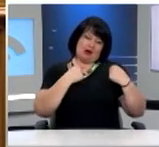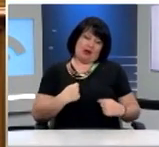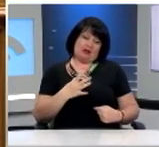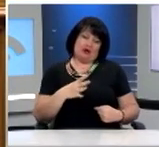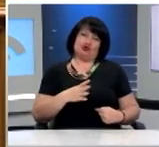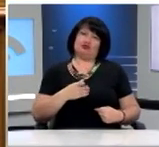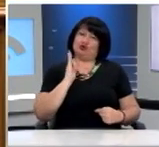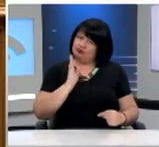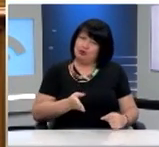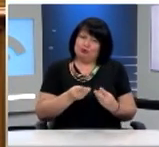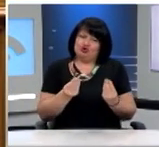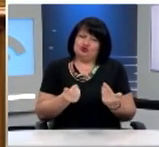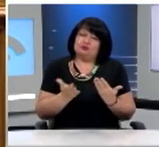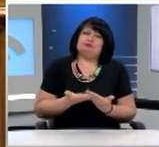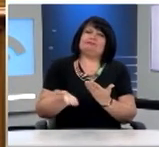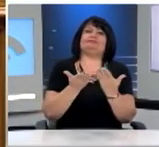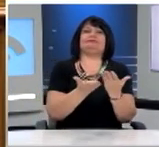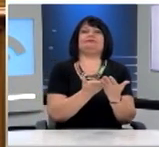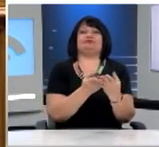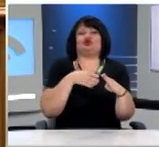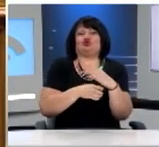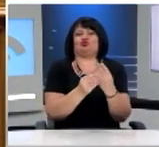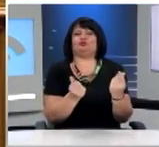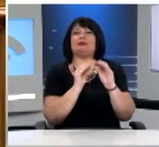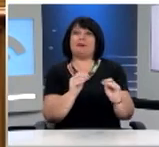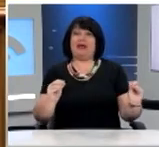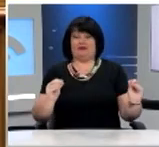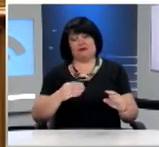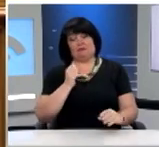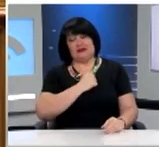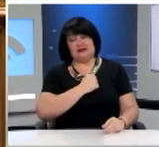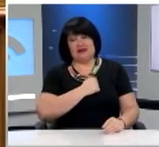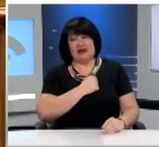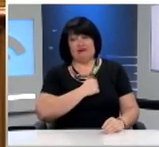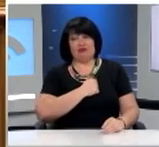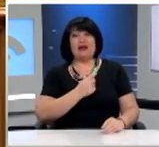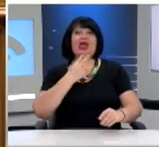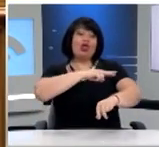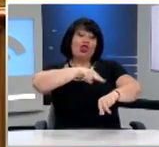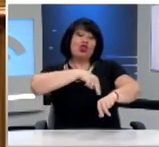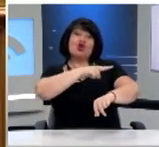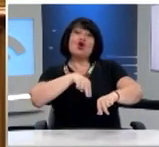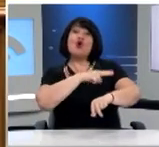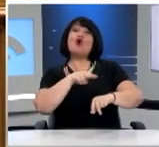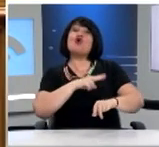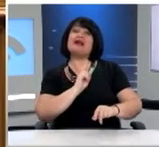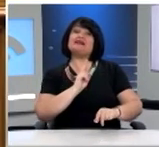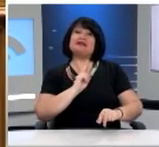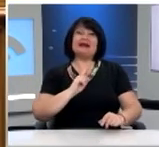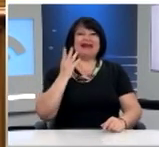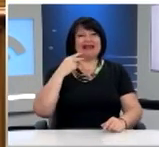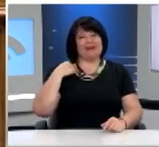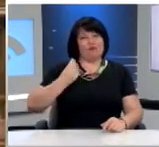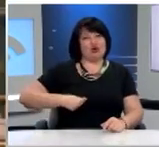το οποίο πρέπει με κάθε τρόπο να ενισχυθεί μέσω της εκπαίδευσης. Κρίνουμε λοιπόν πως η ύπαρξη δύο ώρων στην πρωτοβάθμια και δευτεροβάθμια εκπαίδευση